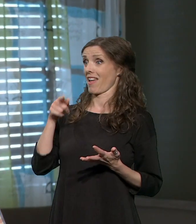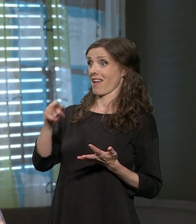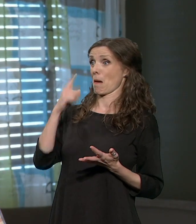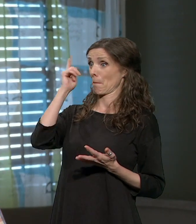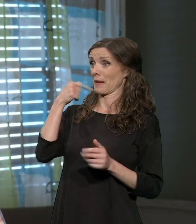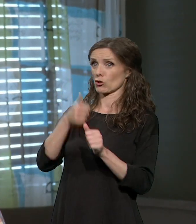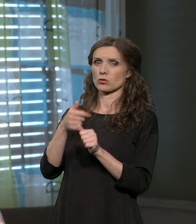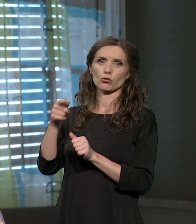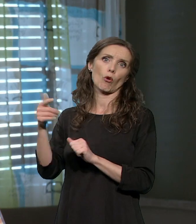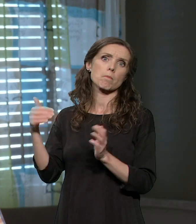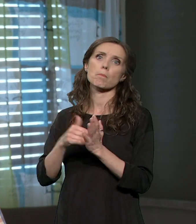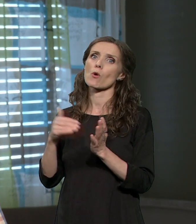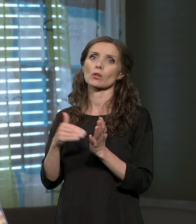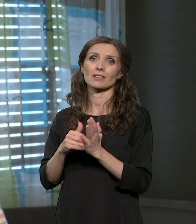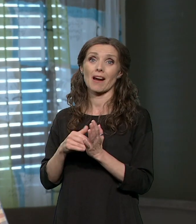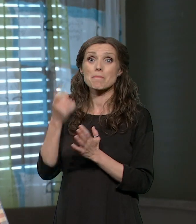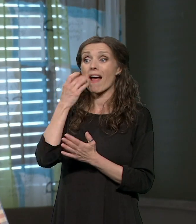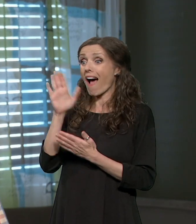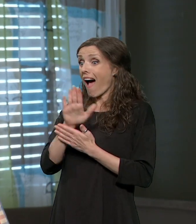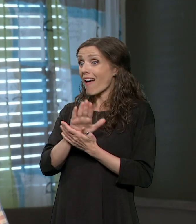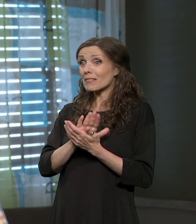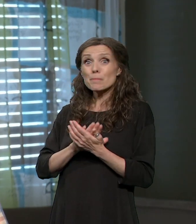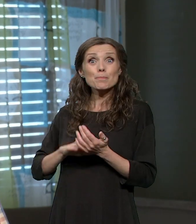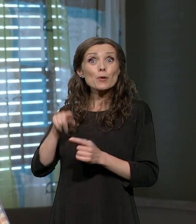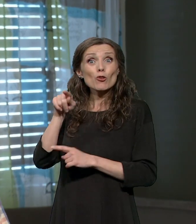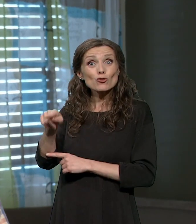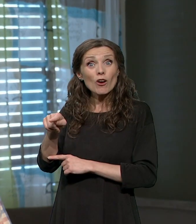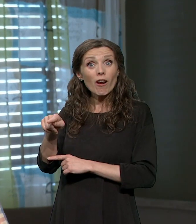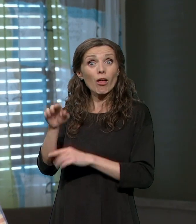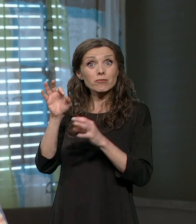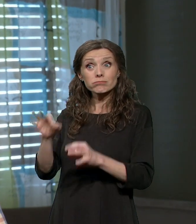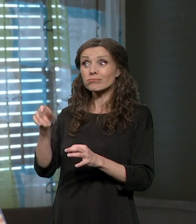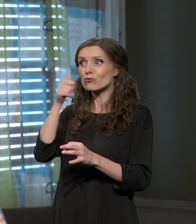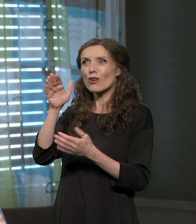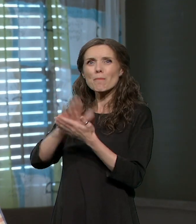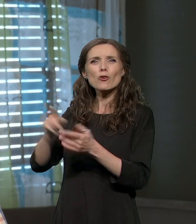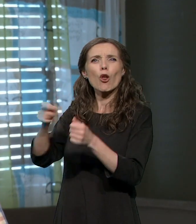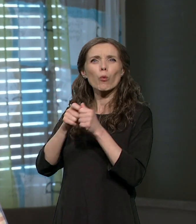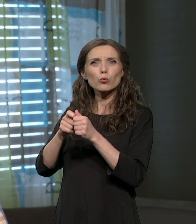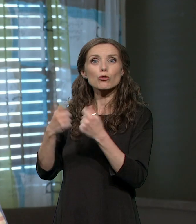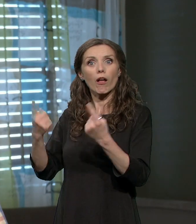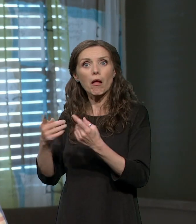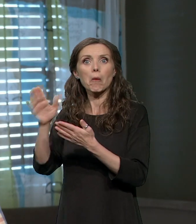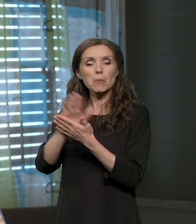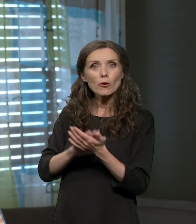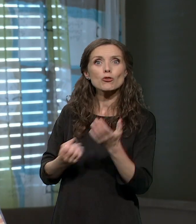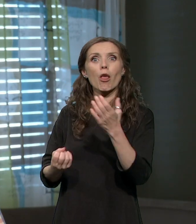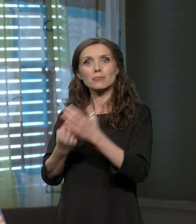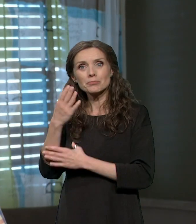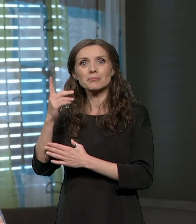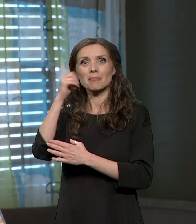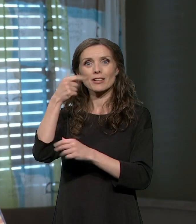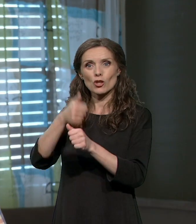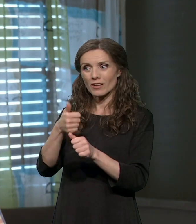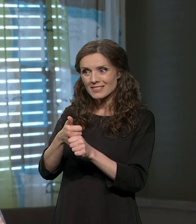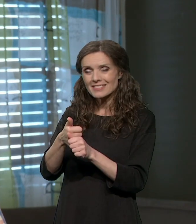stvarno neophodno. Kada se to pojavilo, ta inicijativa njihova iz udrženja, Bojan je to prihvatio, on je